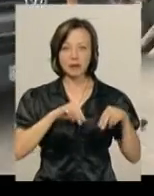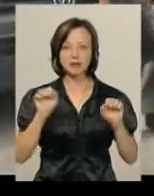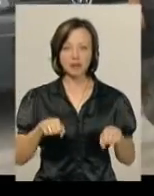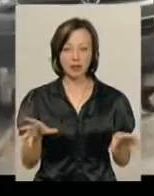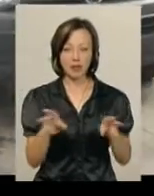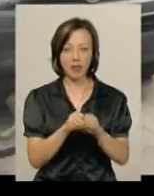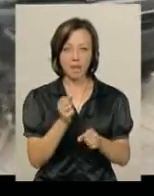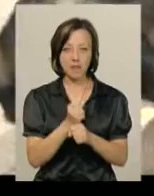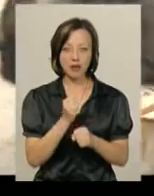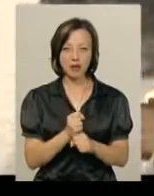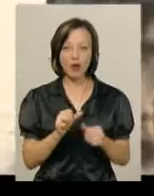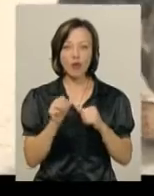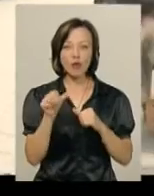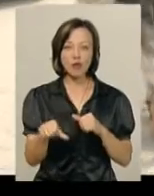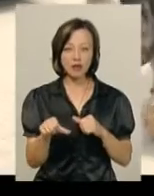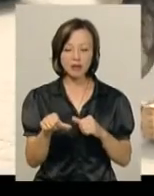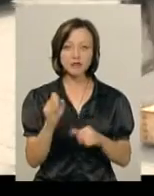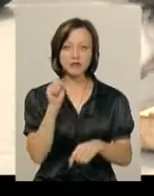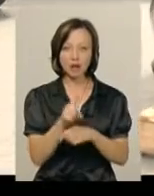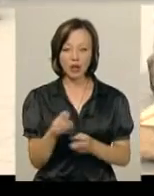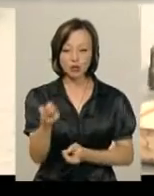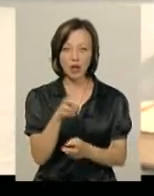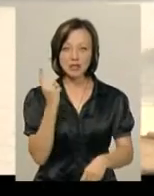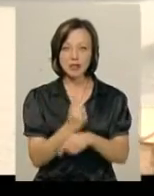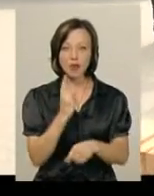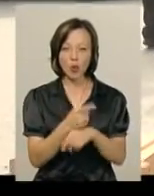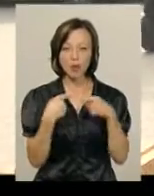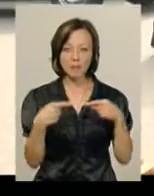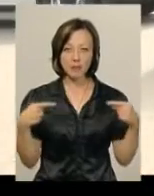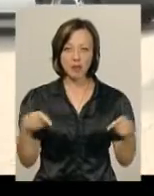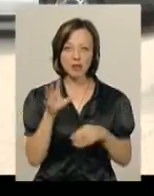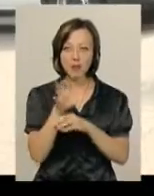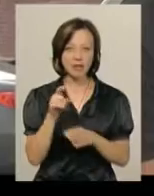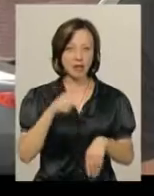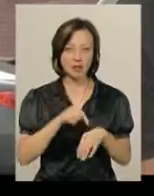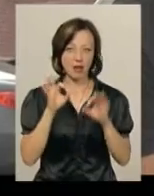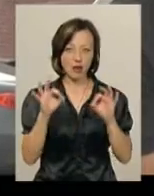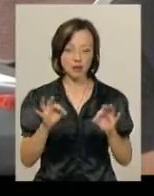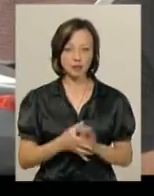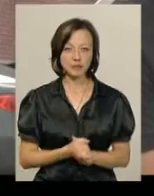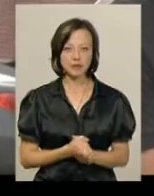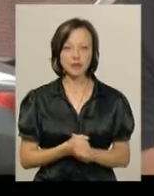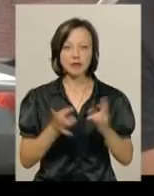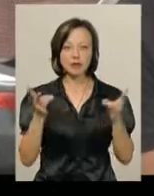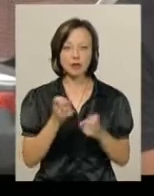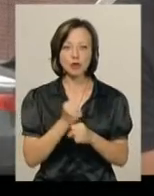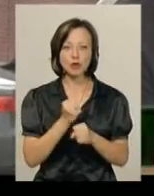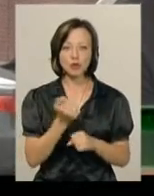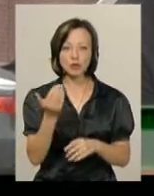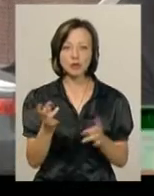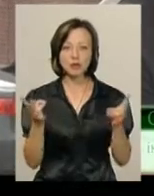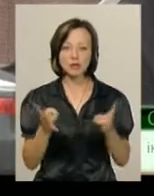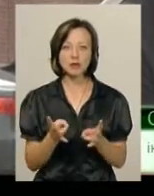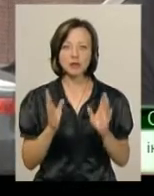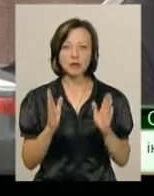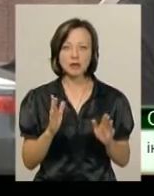напарника. Каже, окрім м'яча та поставленого завдання шукати заборонені предмети, песні на що не реагує. Йому потрібна тільки робота, йому потрібна тільки